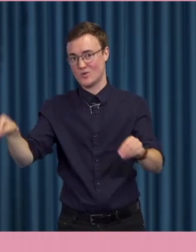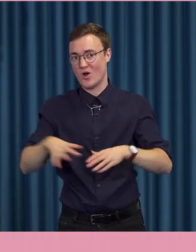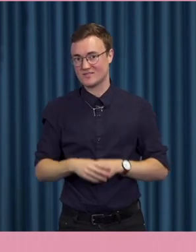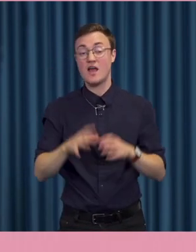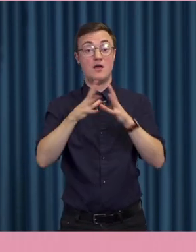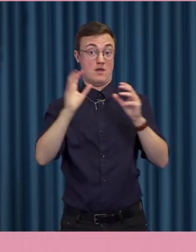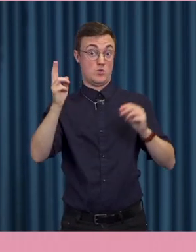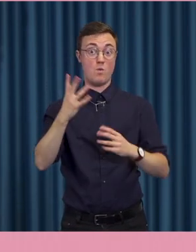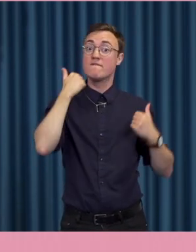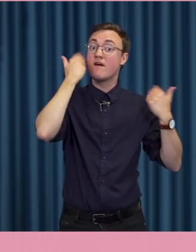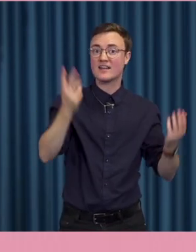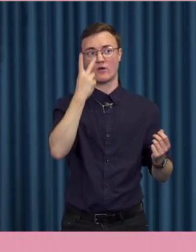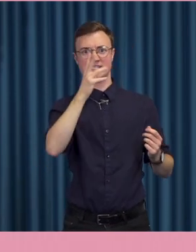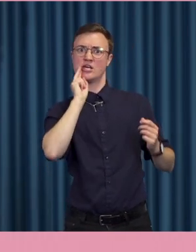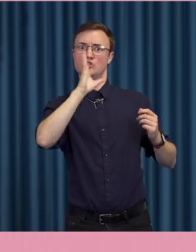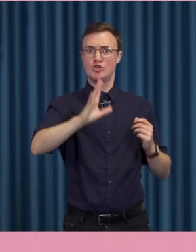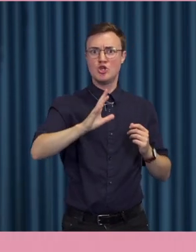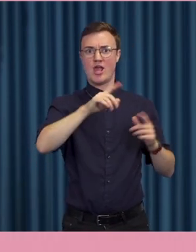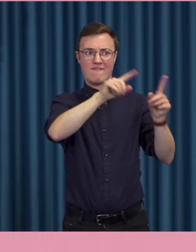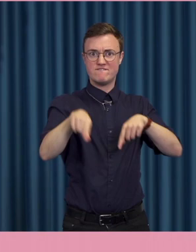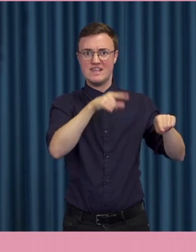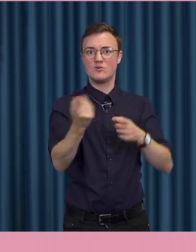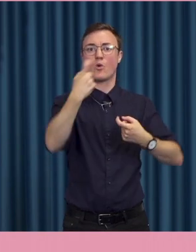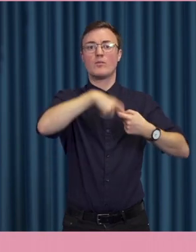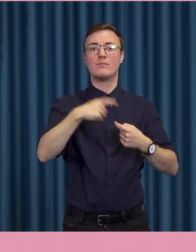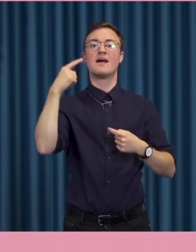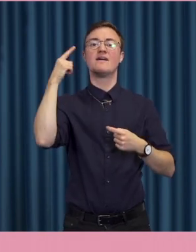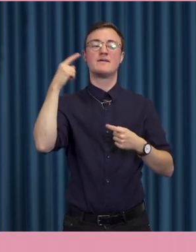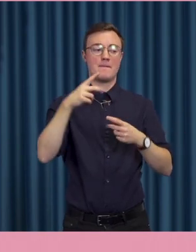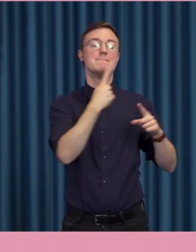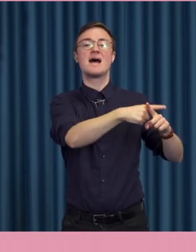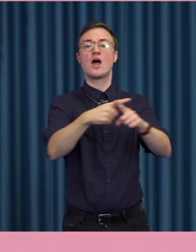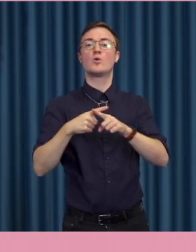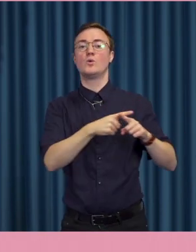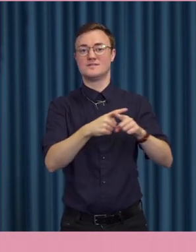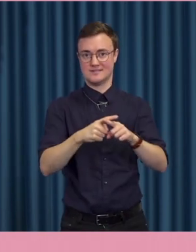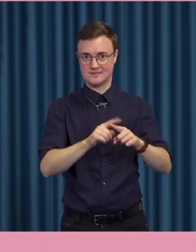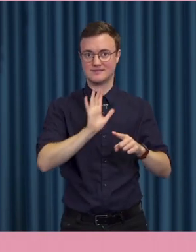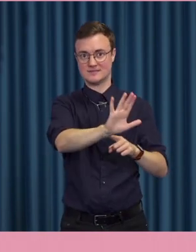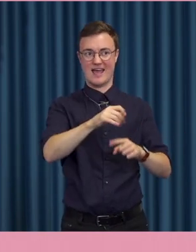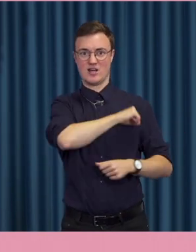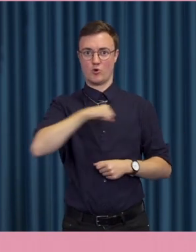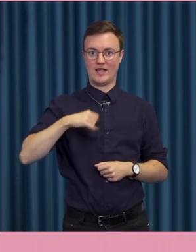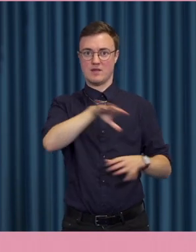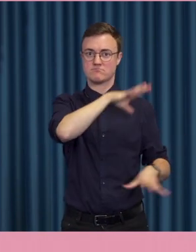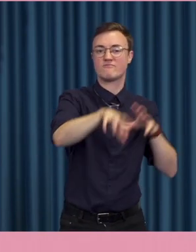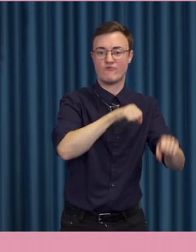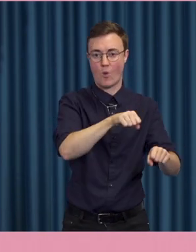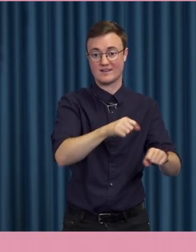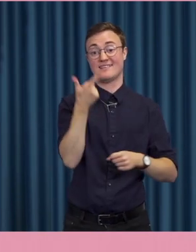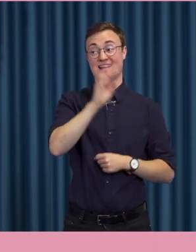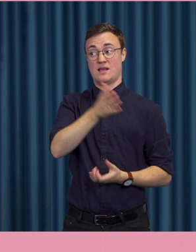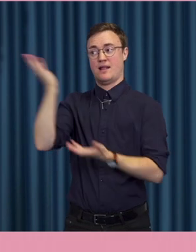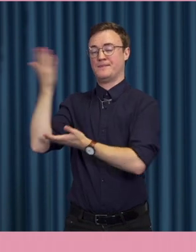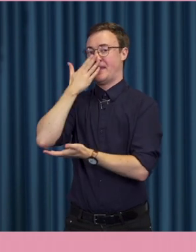varje dag se nya filmer på den belarusiska regimens våld spridda på sociala medier. Här är till exempel en stillbild